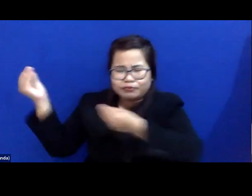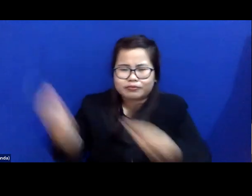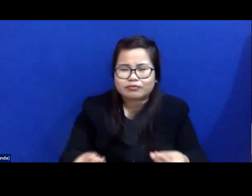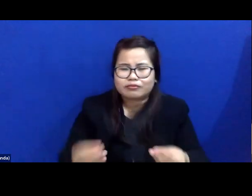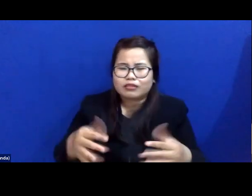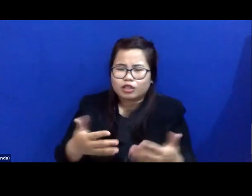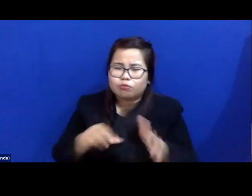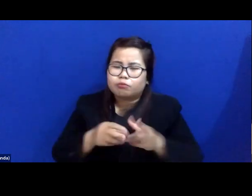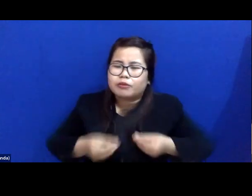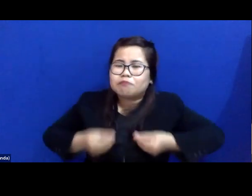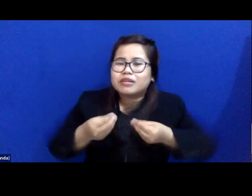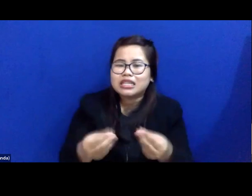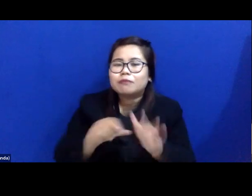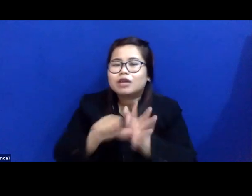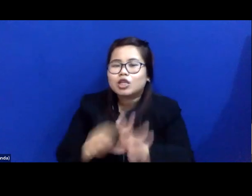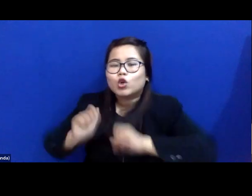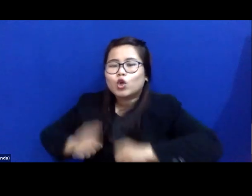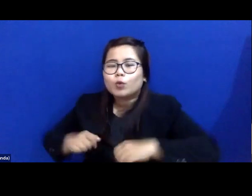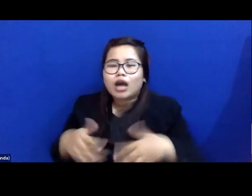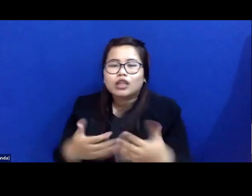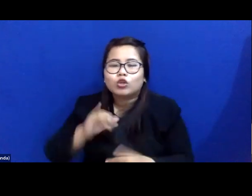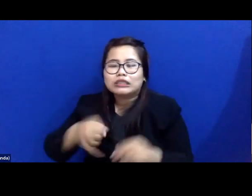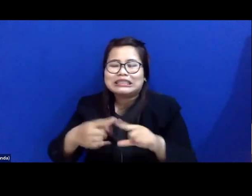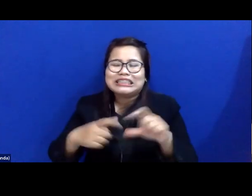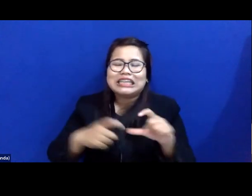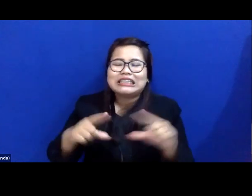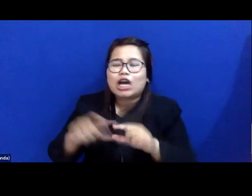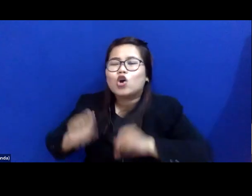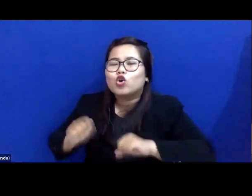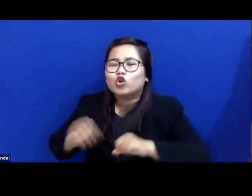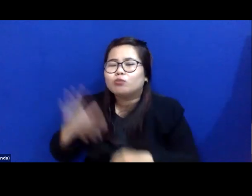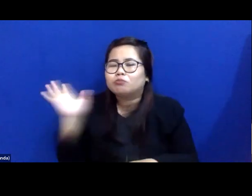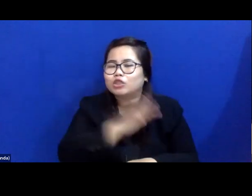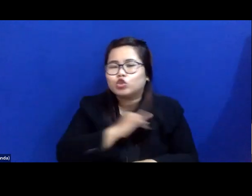bantuan hukum dan pengguna jasa hukum. Percuma ini.